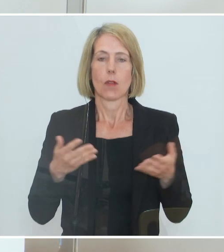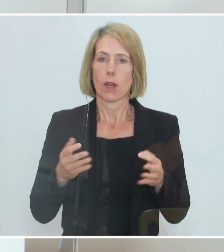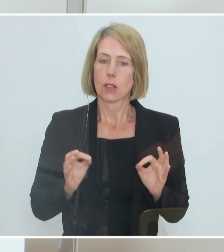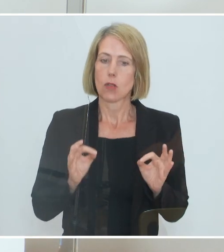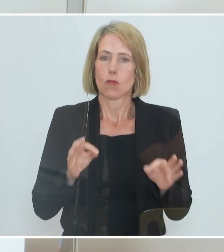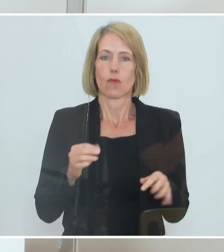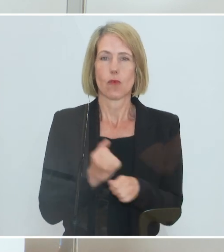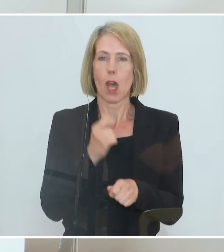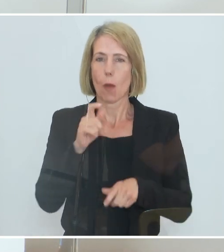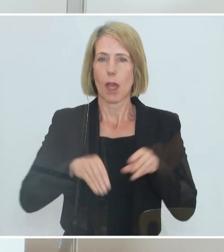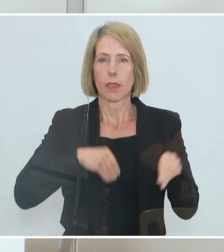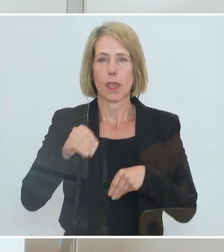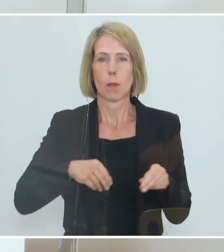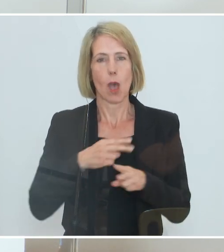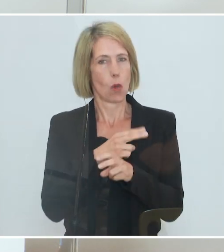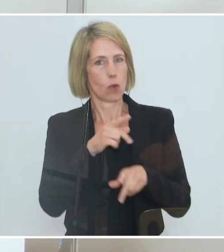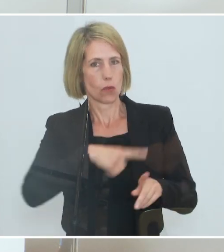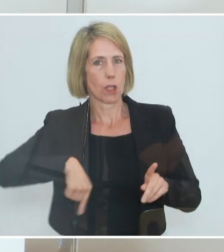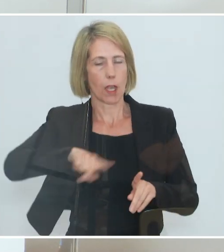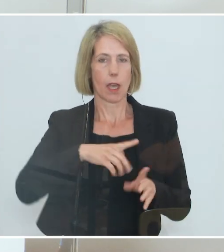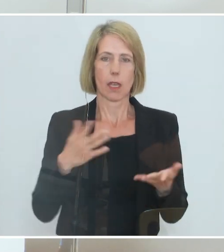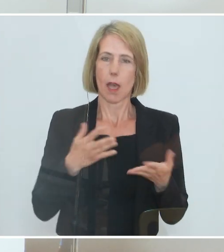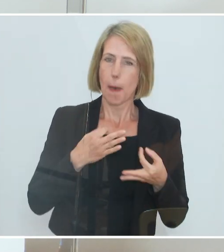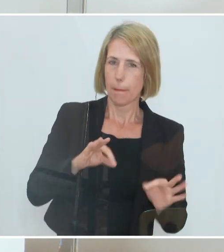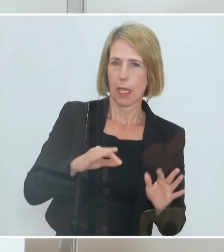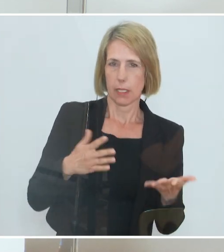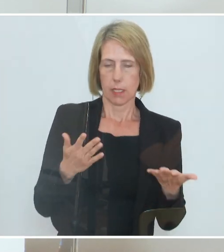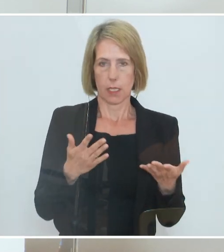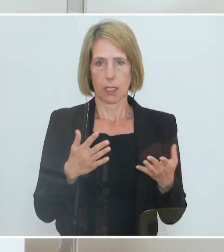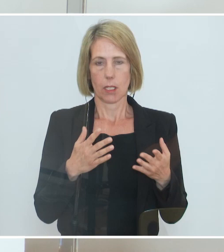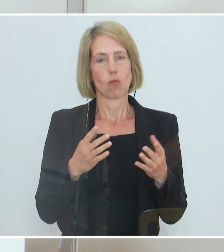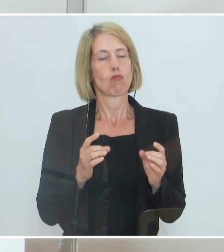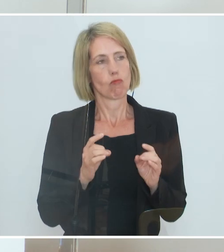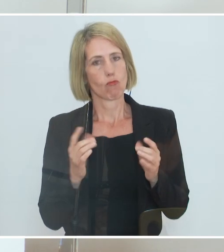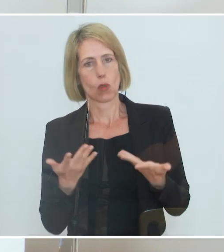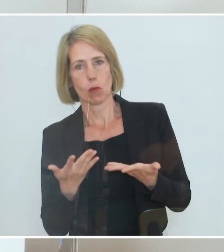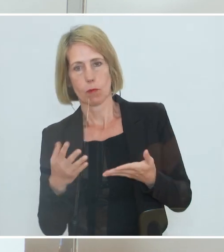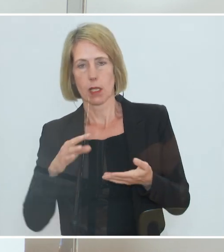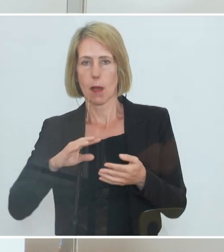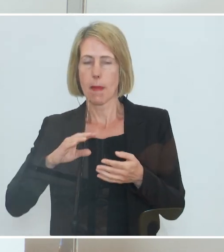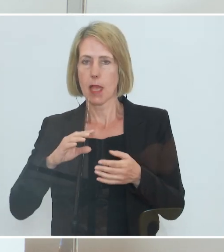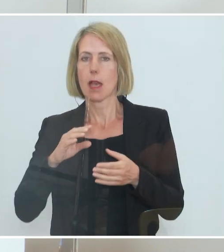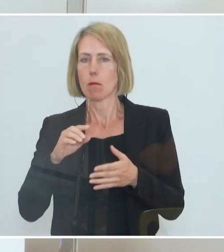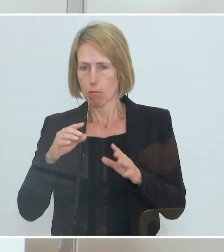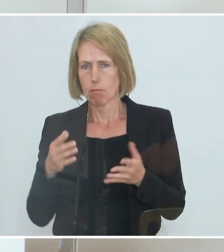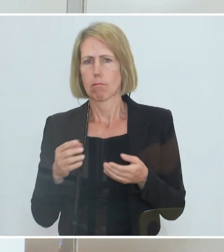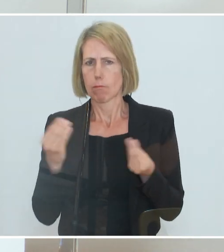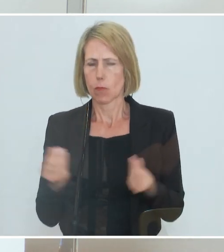Arbeitnehmerinnen und Arbeitnehmer in diesem Land in dieser ausgehenden Phase der Corona-Pandemie, aber auch für die Unternehmen in diesem Land